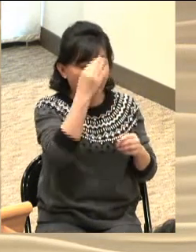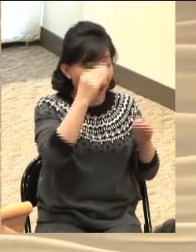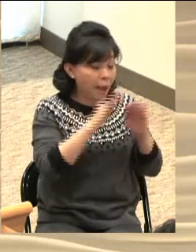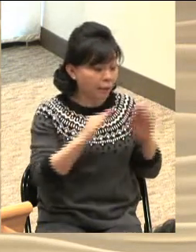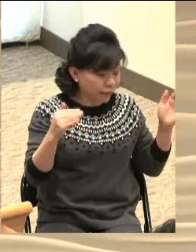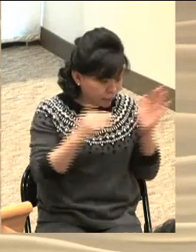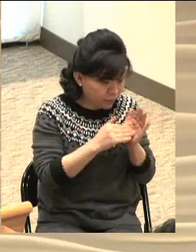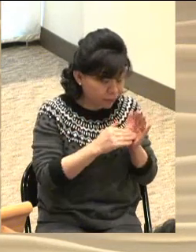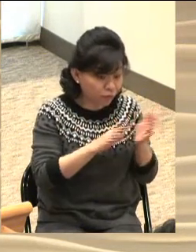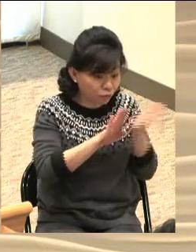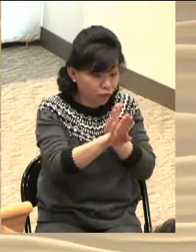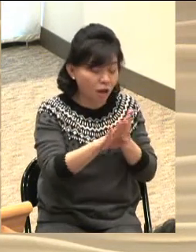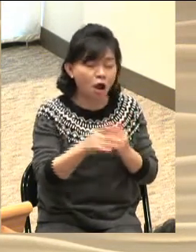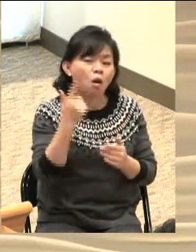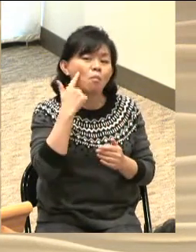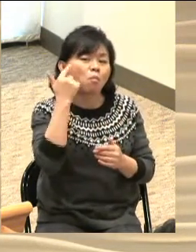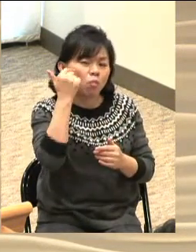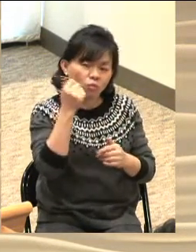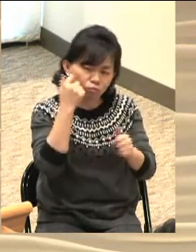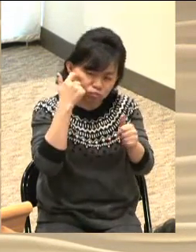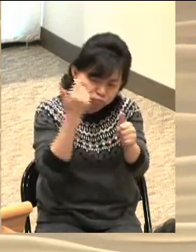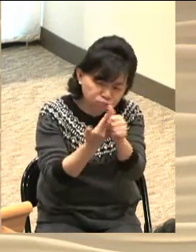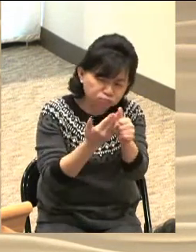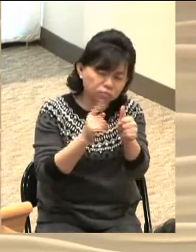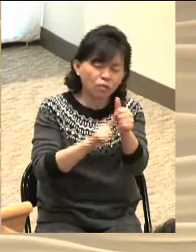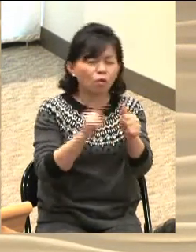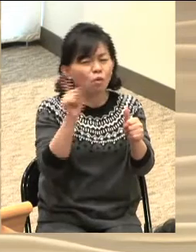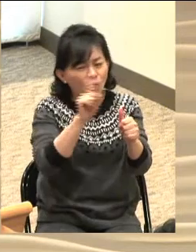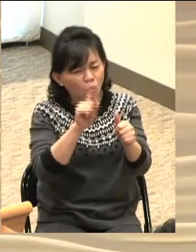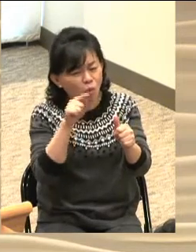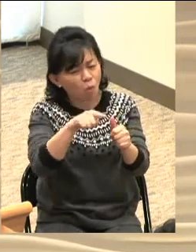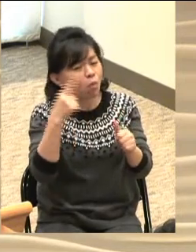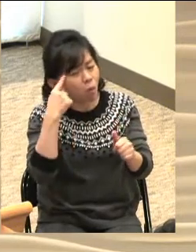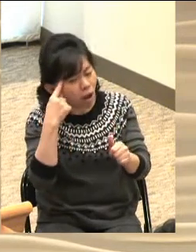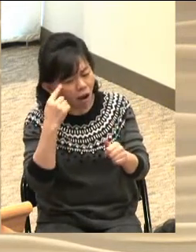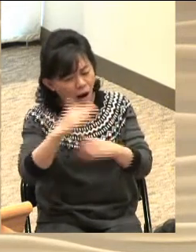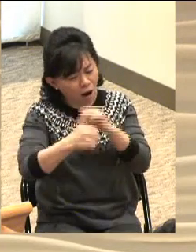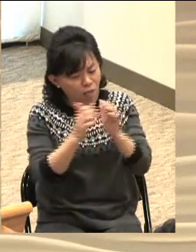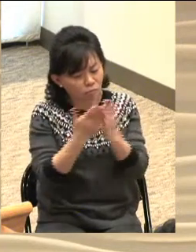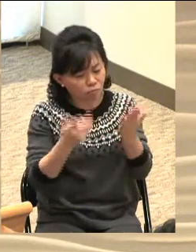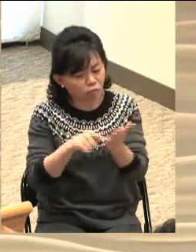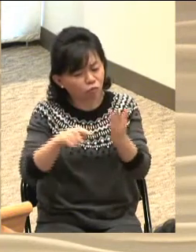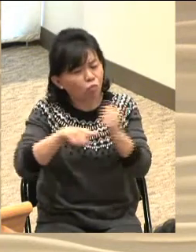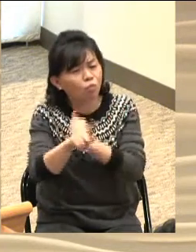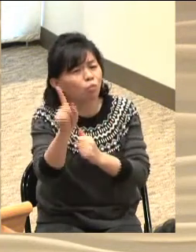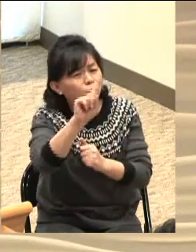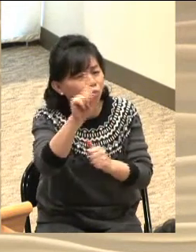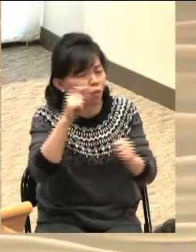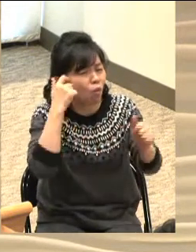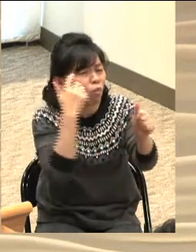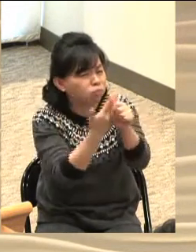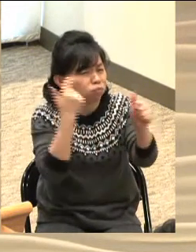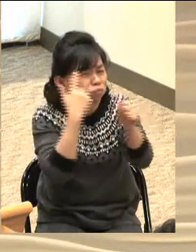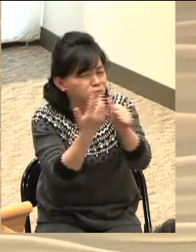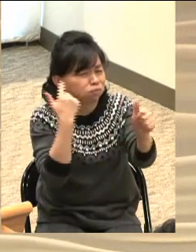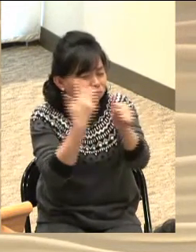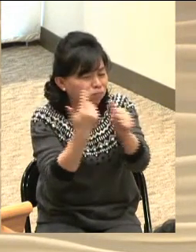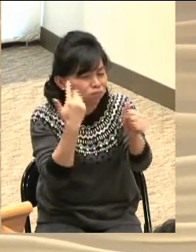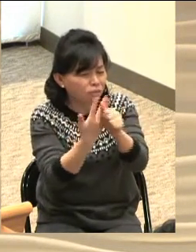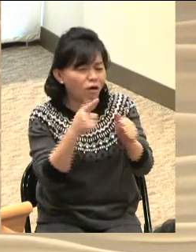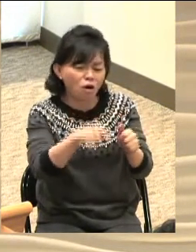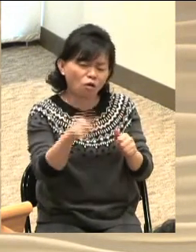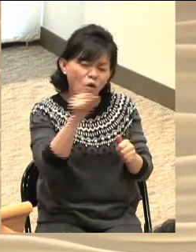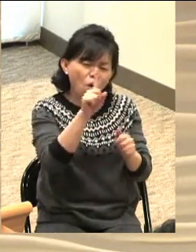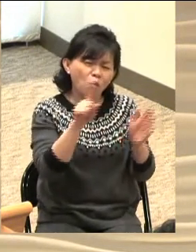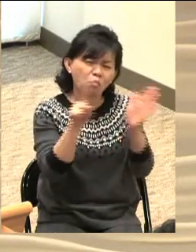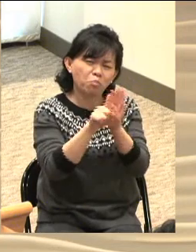설교 내용을 가지고 이런저런 질문을 하고 그거는 왜 그런 겁니까? 이거는 왜 이런 겁니까? 이거를 어떻게 믿을